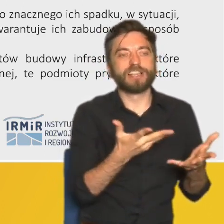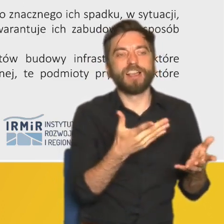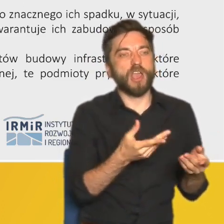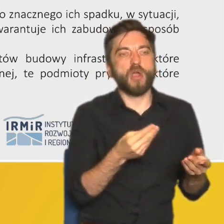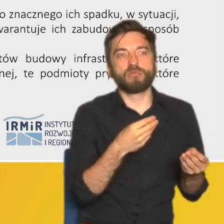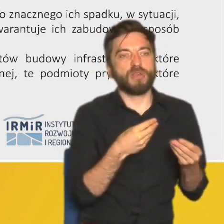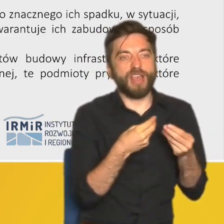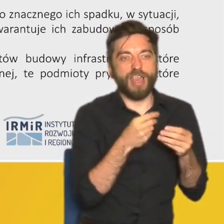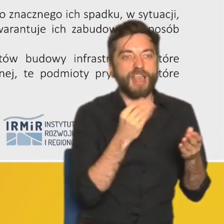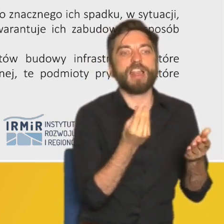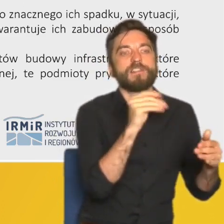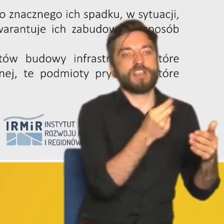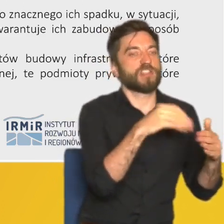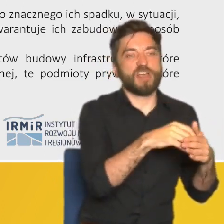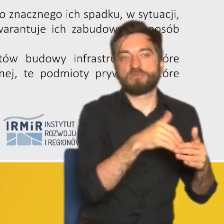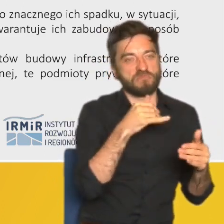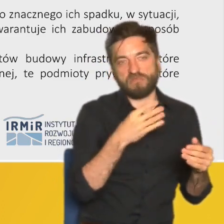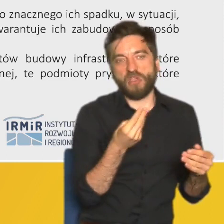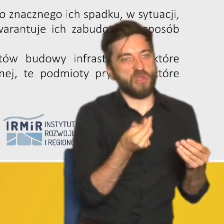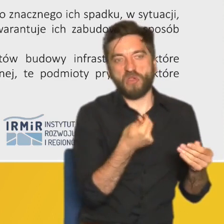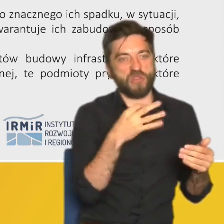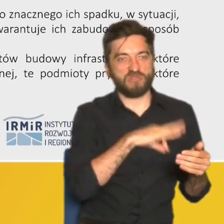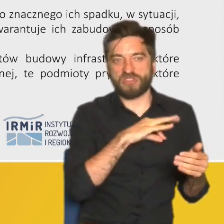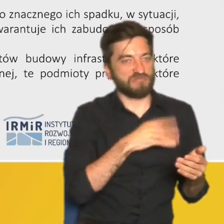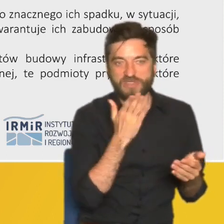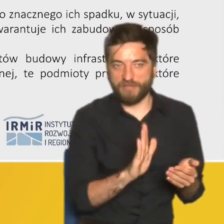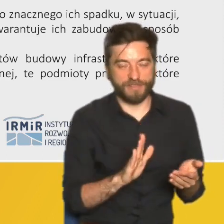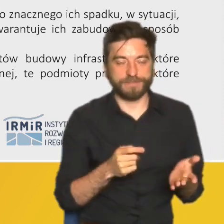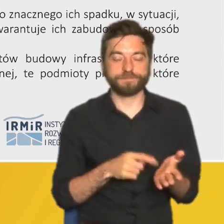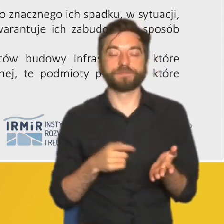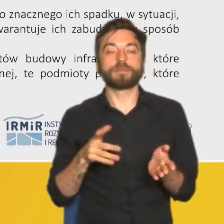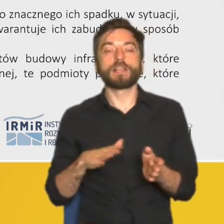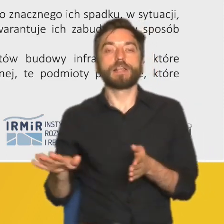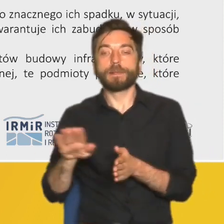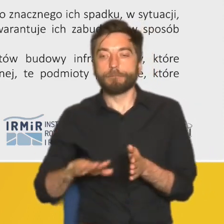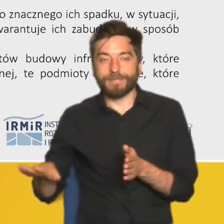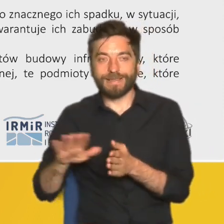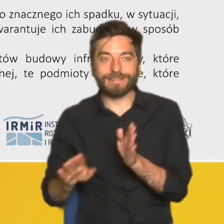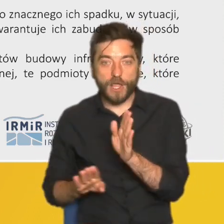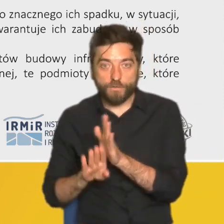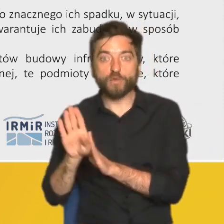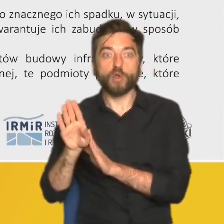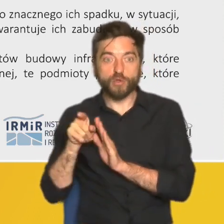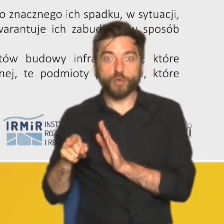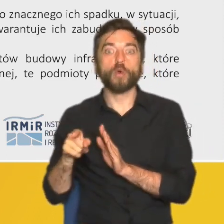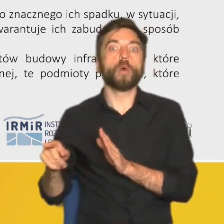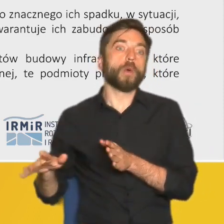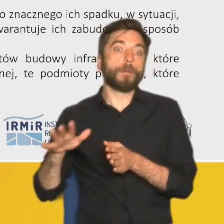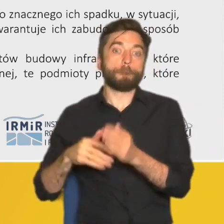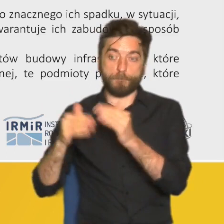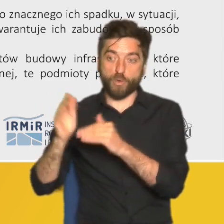stabilizacji bo wcale nie wzrostu cen w tych miejscach gdzie zabudowa jest opłacalna i gdzie